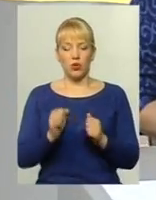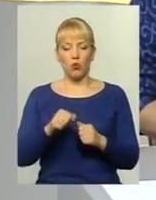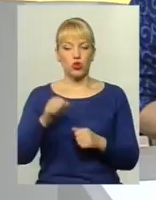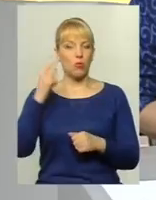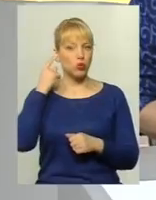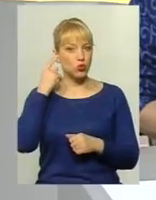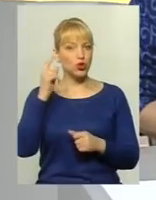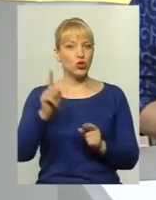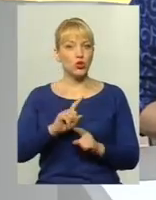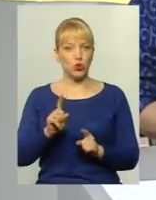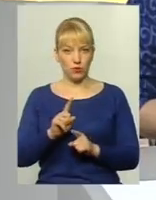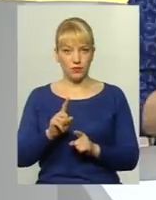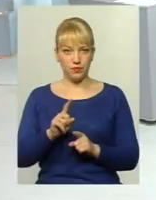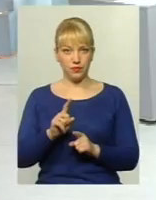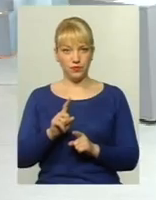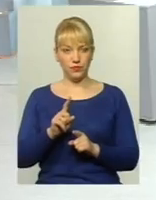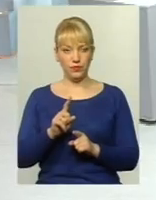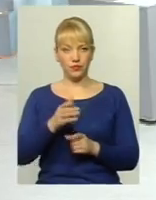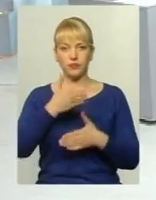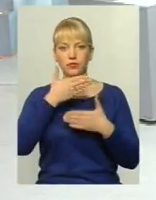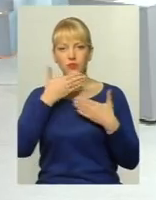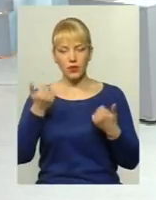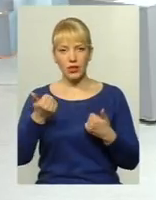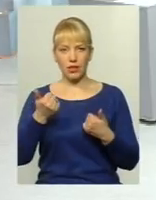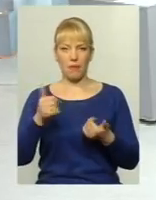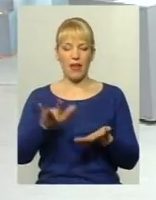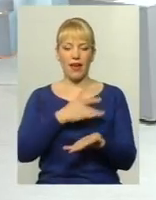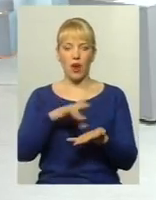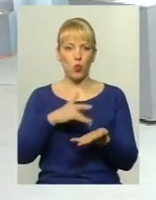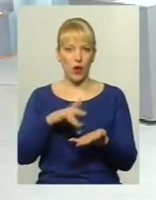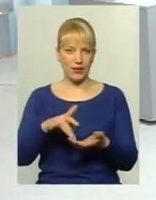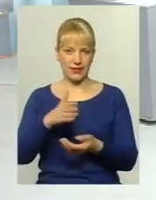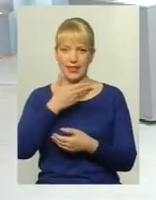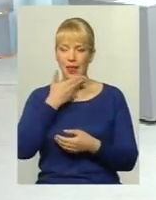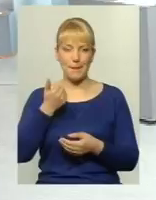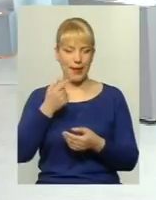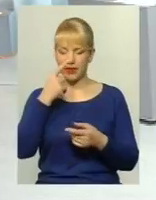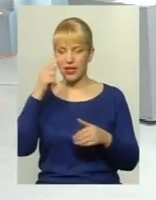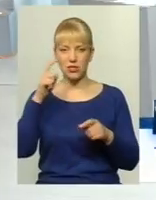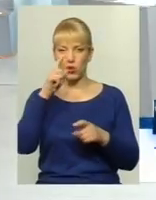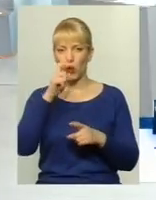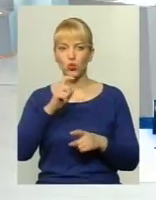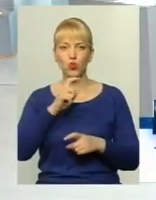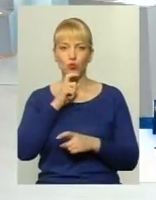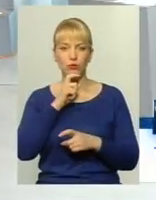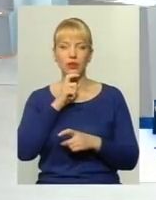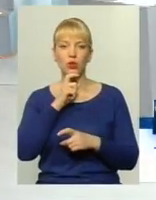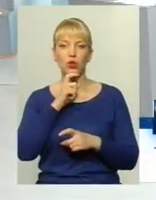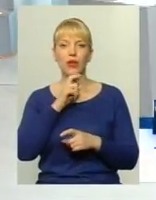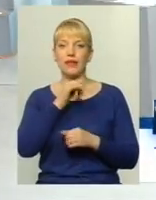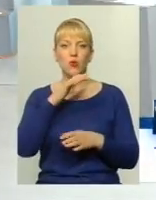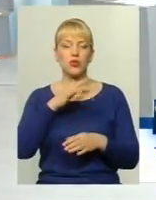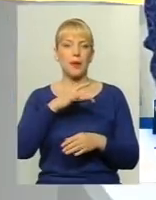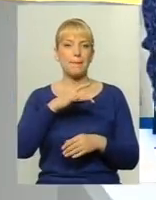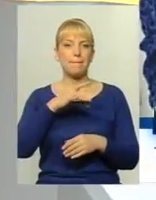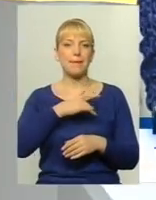почути, що немає калькуляції Що незрозуміло, не можуть приватні перевізники